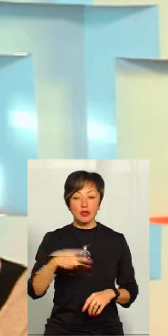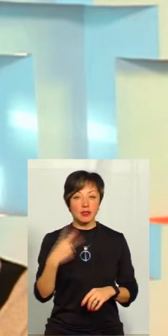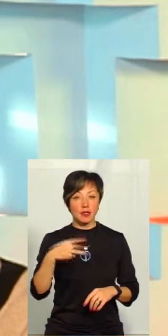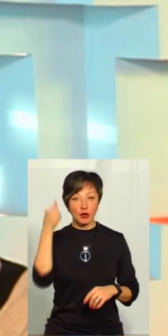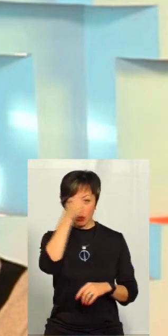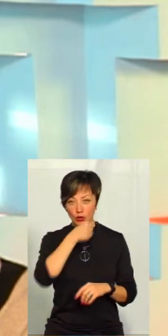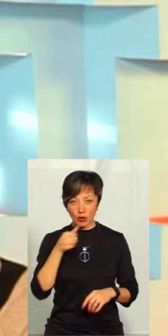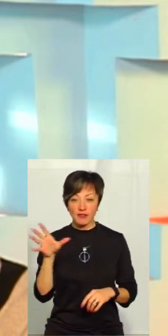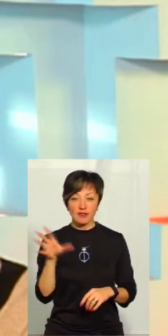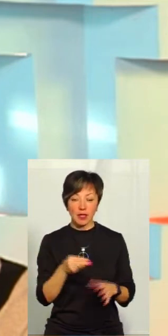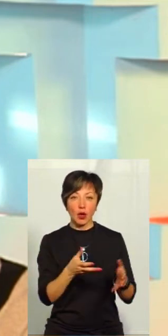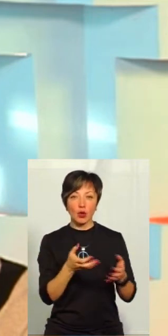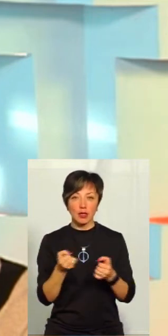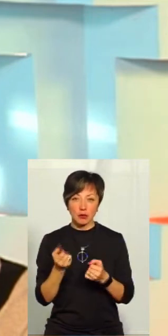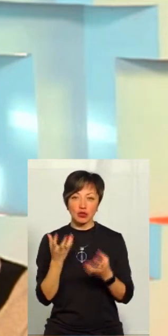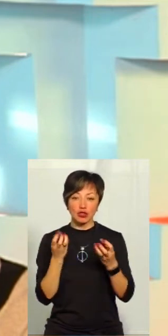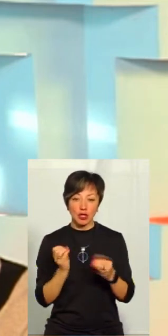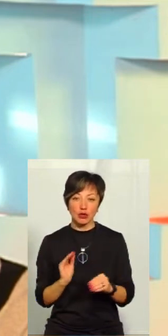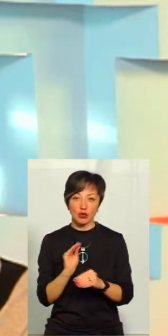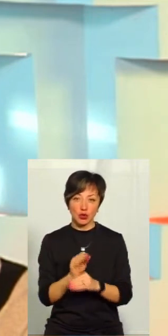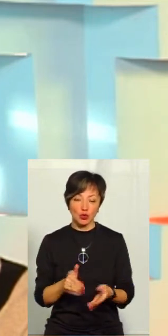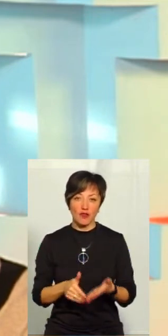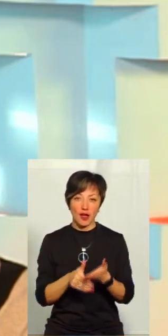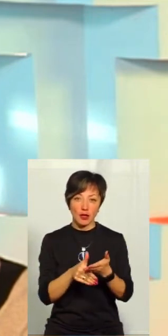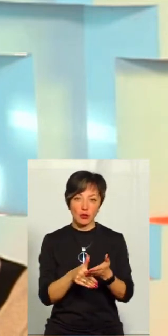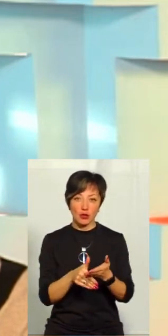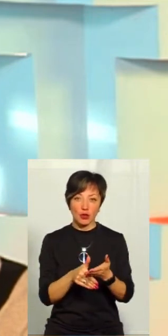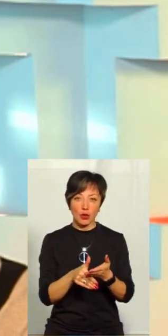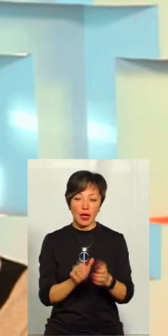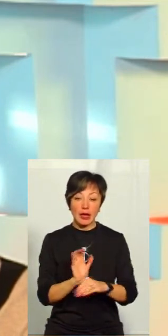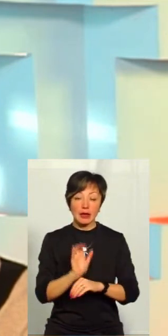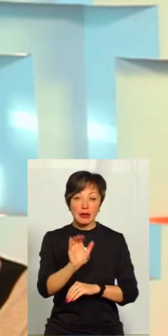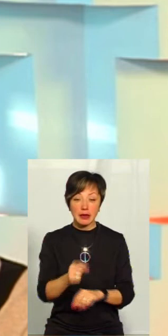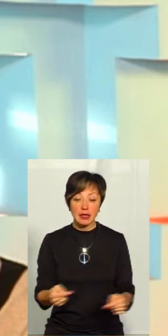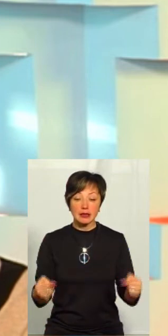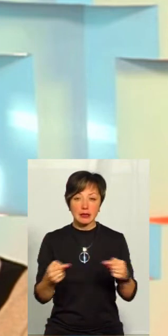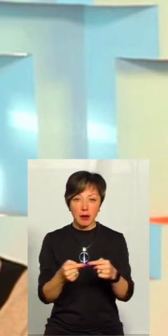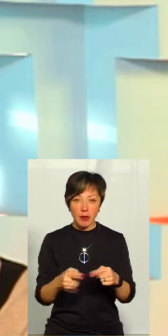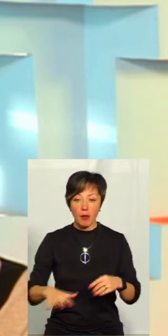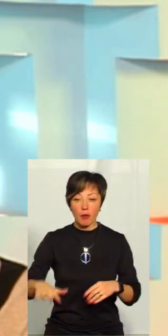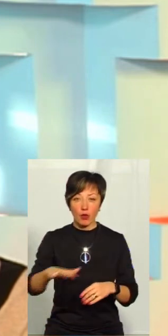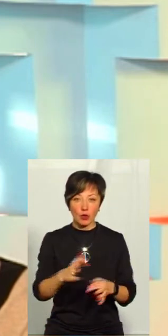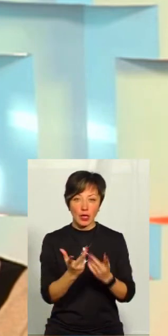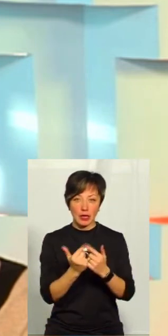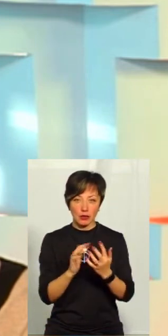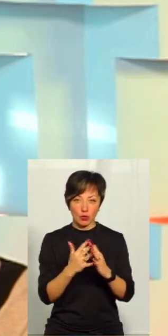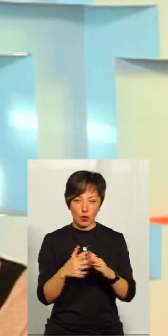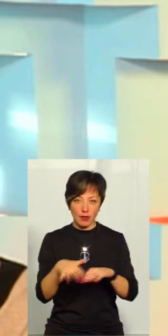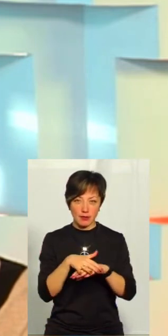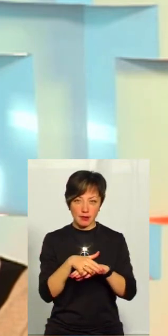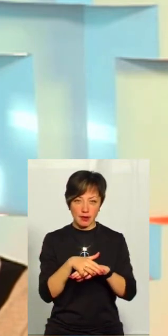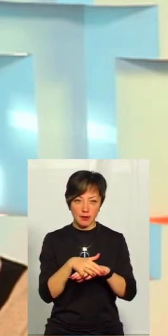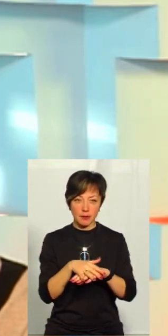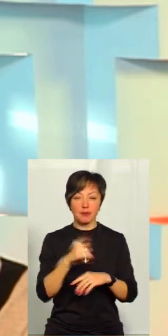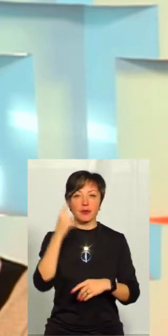році ще всі отримують інфраструктурну субвенцію, яка йде іменно на площу і кількість сільського населення. Тобто